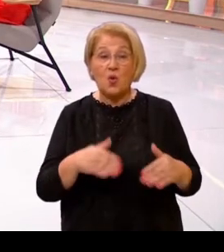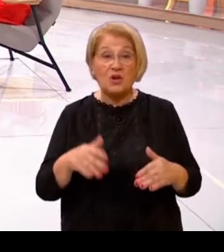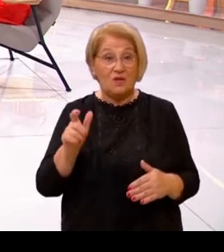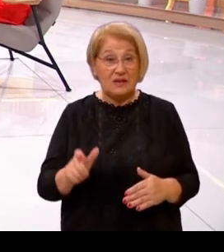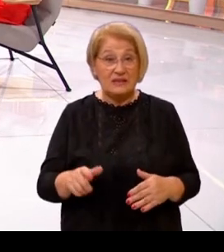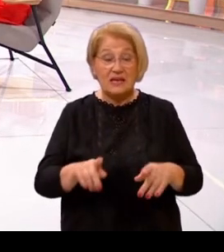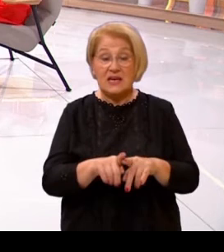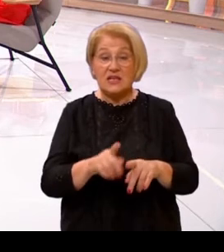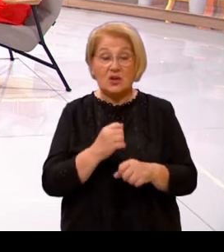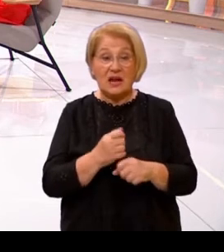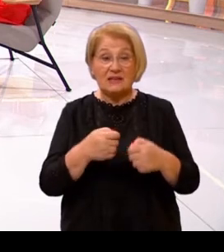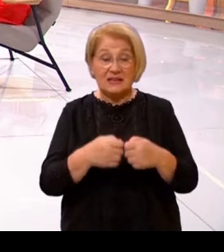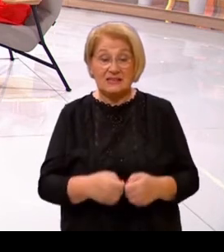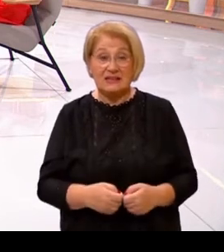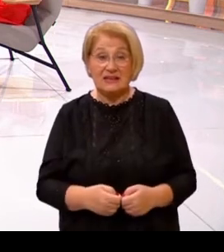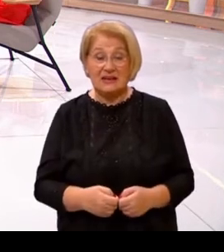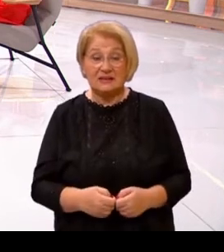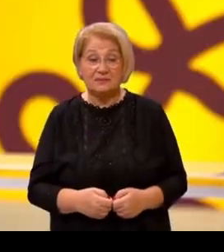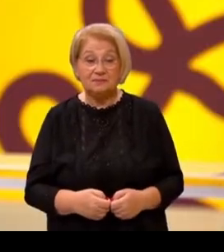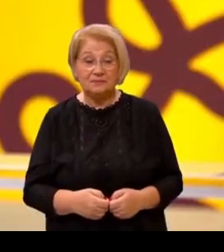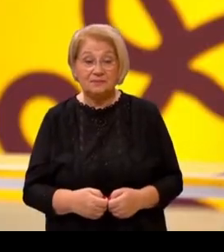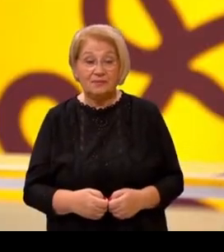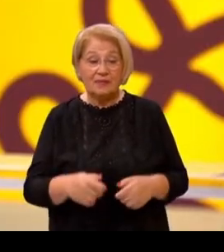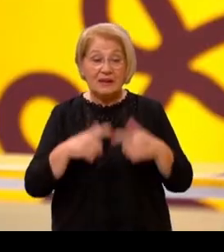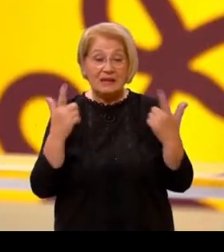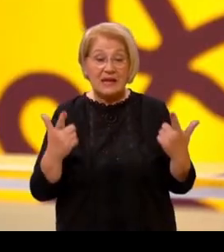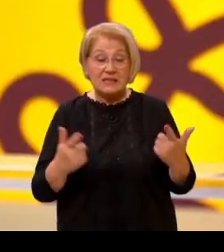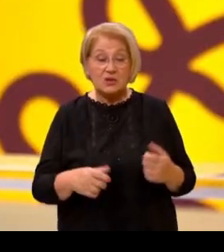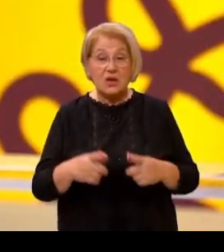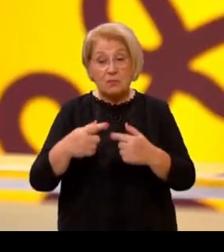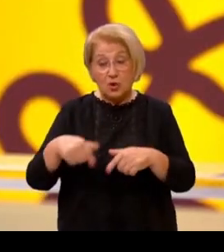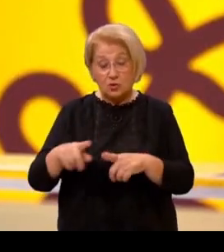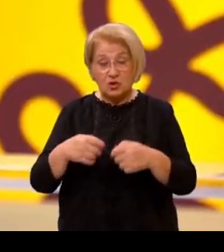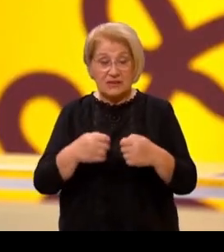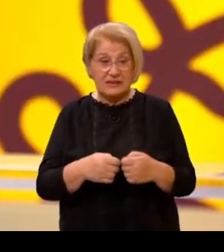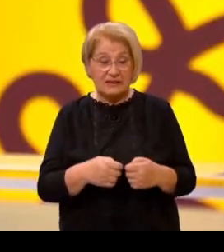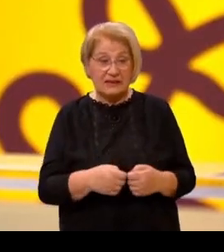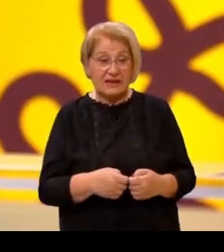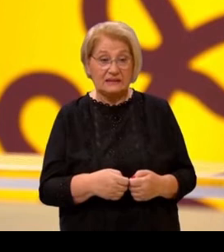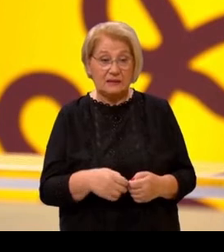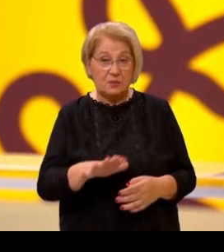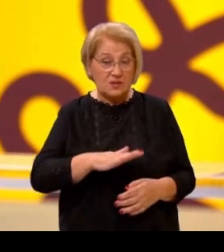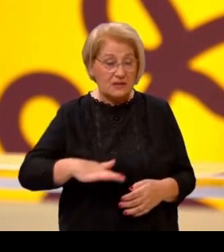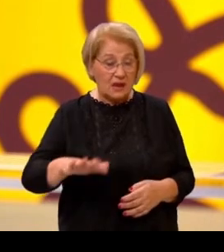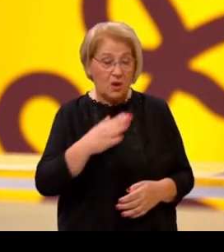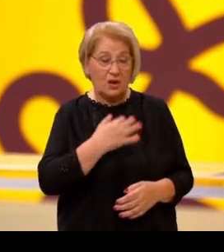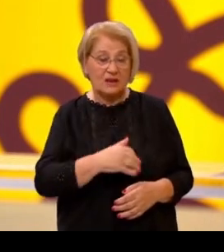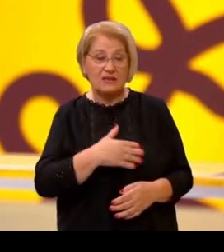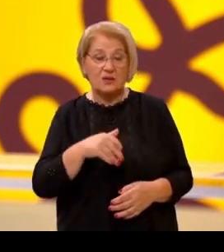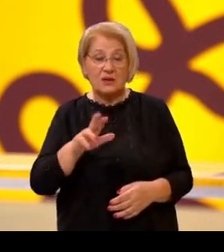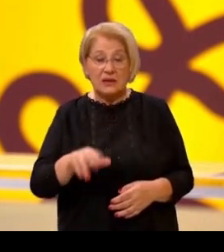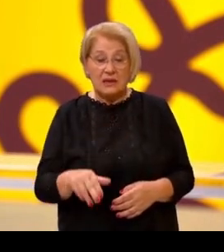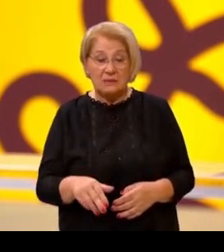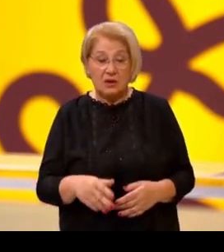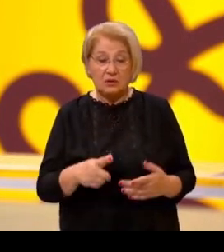To radi isto i sindikat. Na koje načine? Pa naravno i podružnice sindikatom Riljka Hrvatske dilje. Naše zemlje imaju